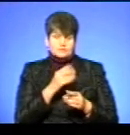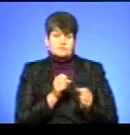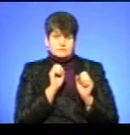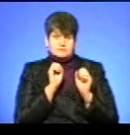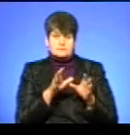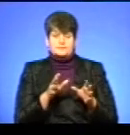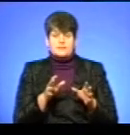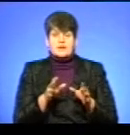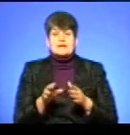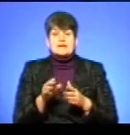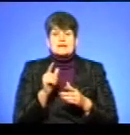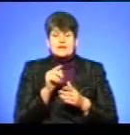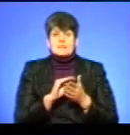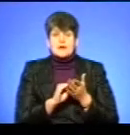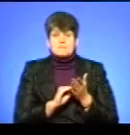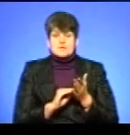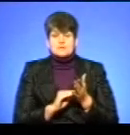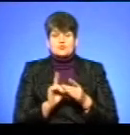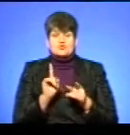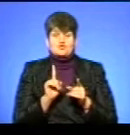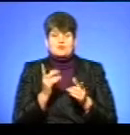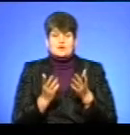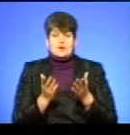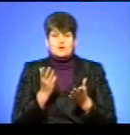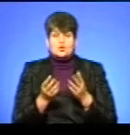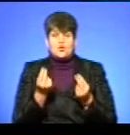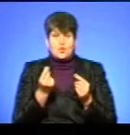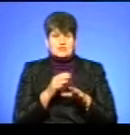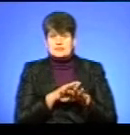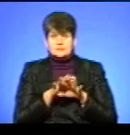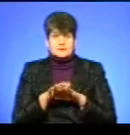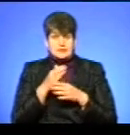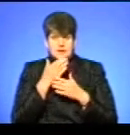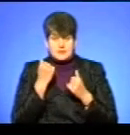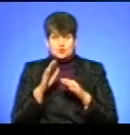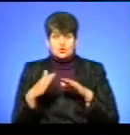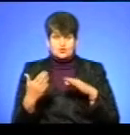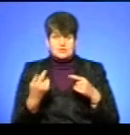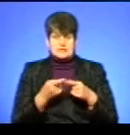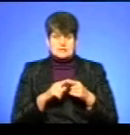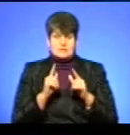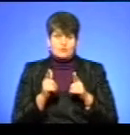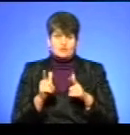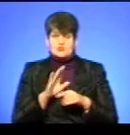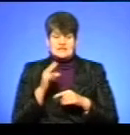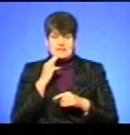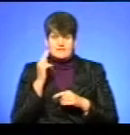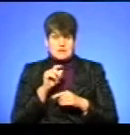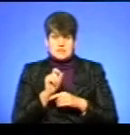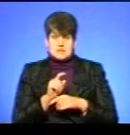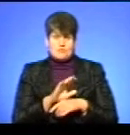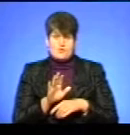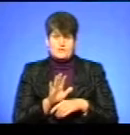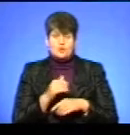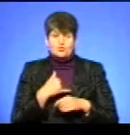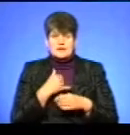І більше того, в угоді написано, що якщо кошти не надходять, то сторони з цим погоджуються, що це не вина замовника, тому